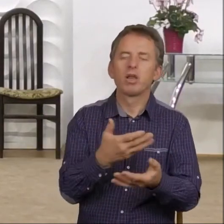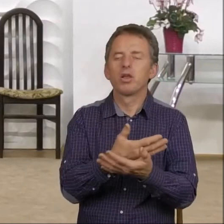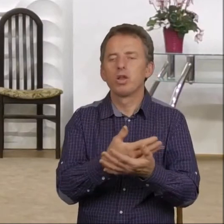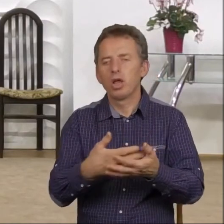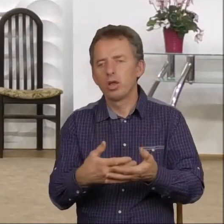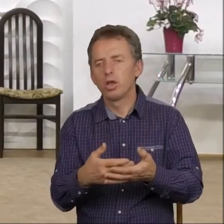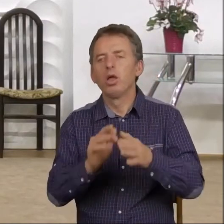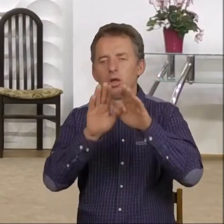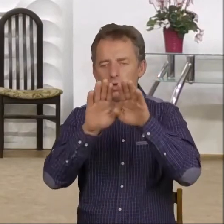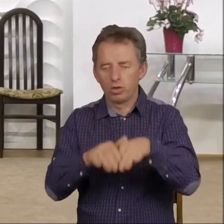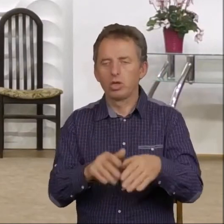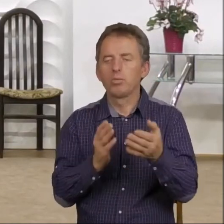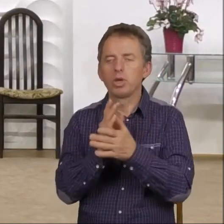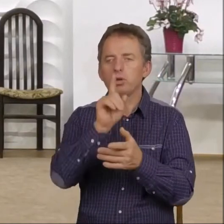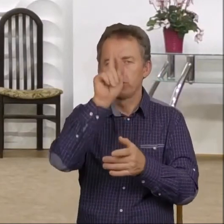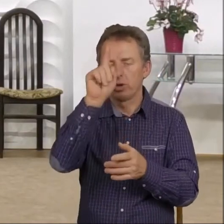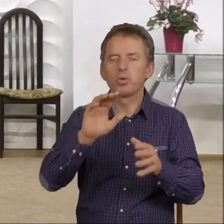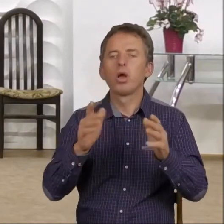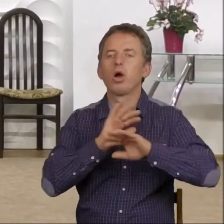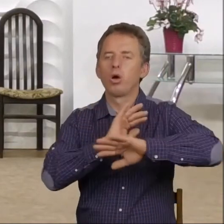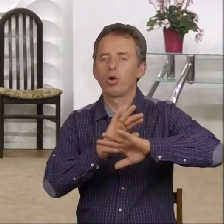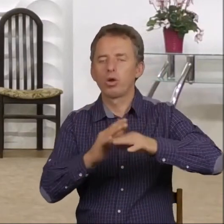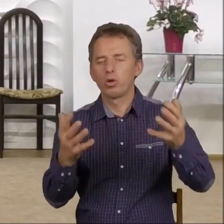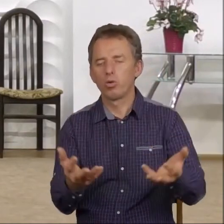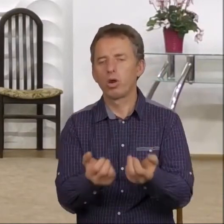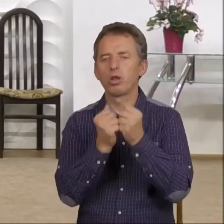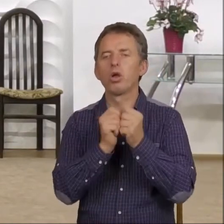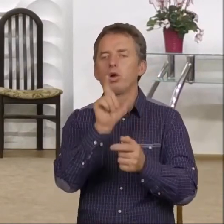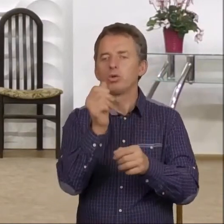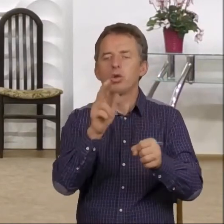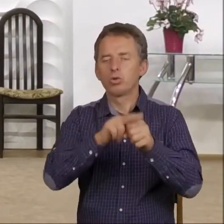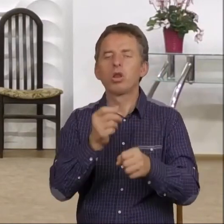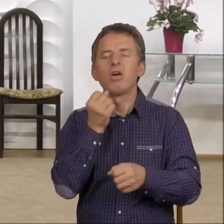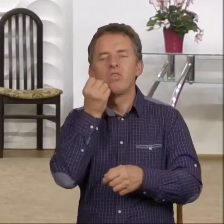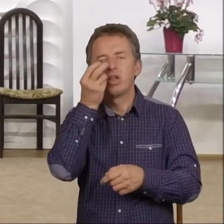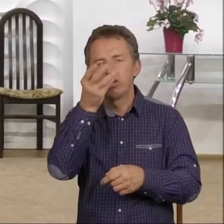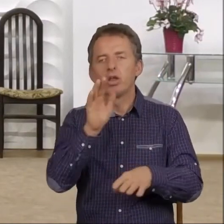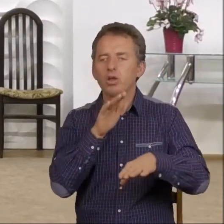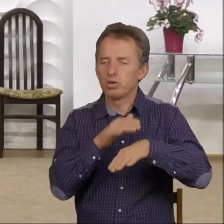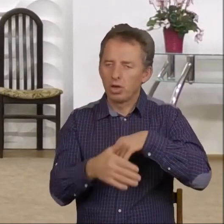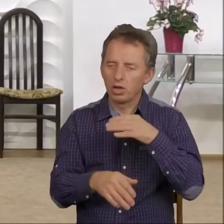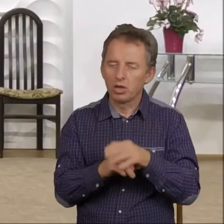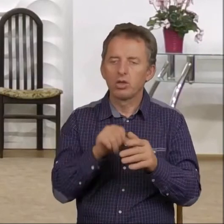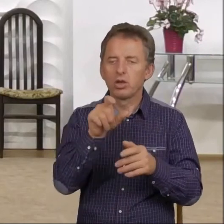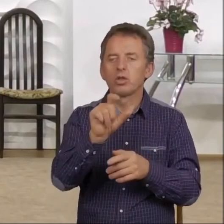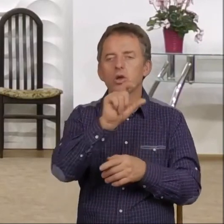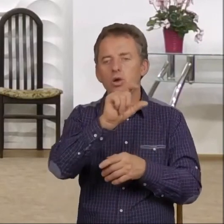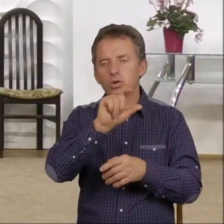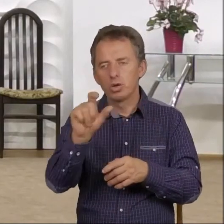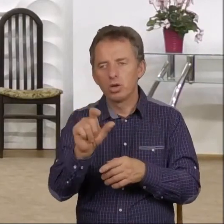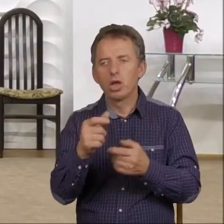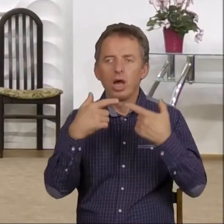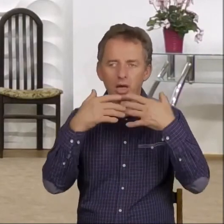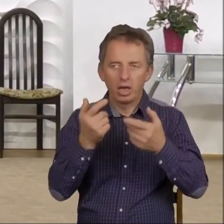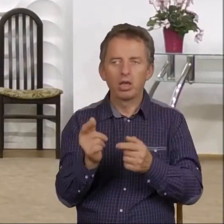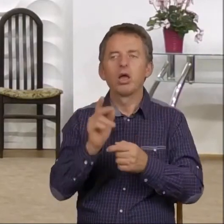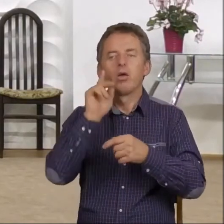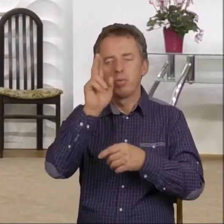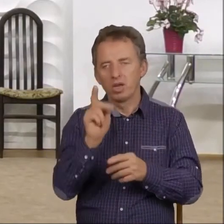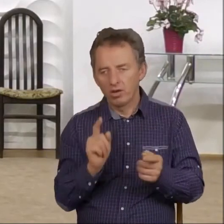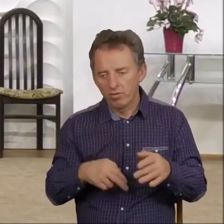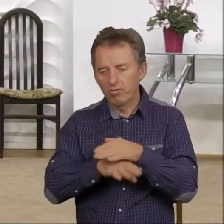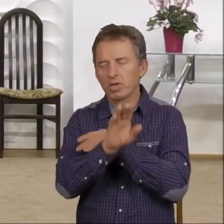zostanie przez Ciebie ochroniony. I że Ci, którzy dotrwają szczęśliwie do tego czasu, z radością wyjdą Ci na